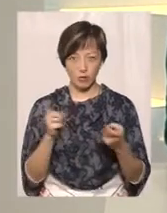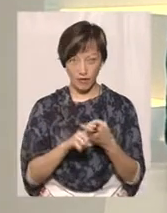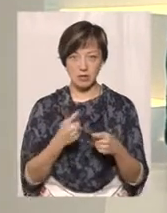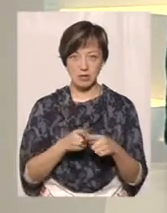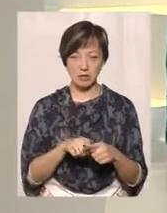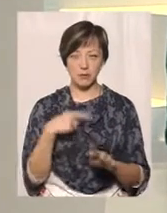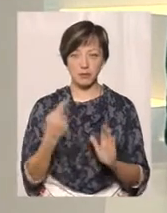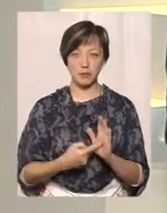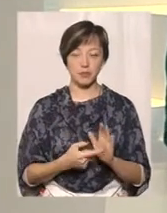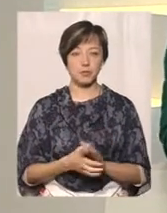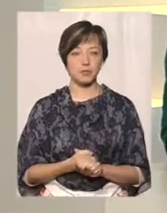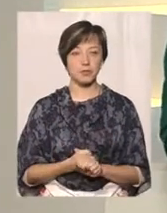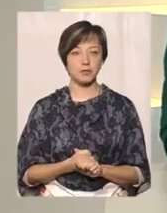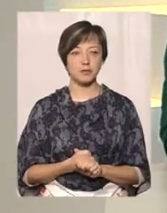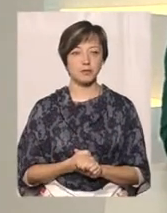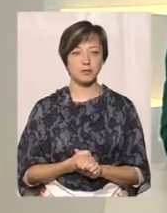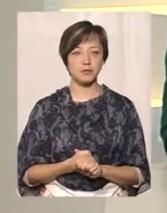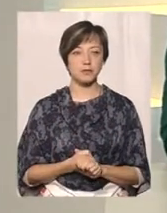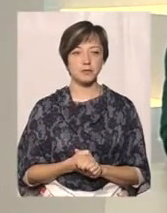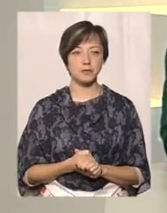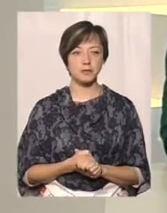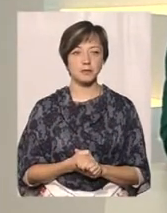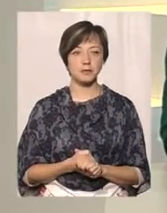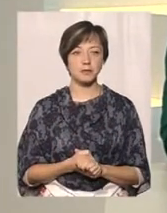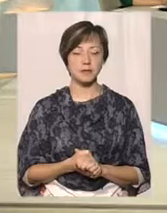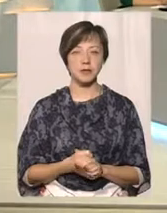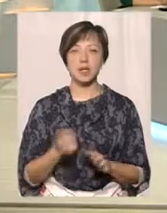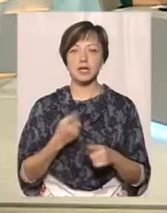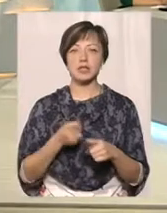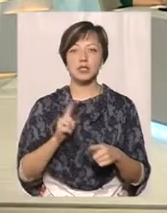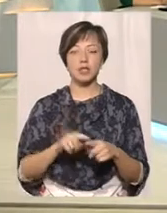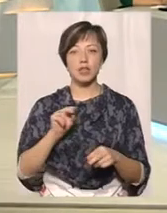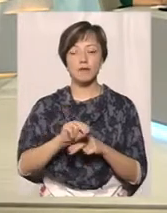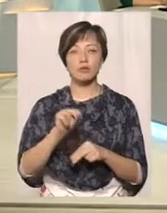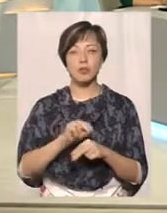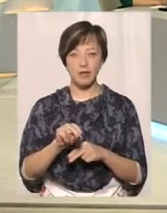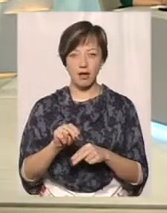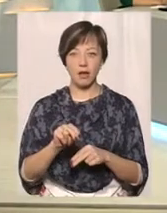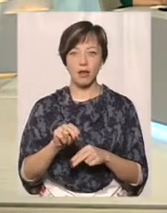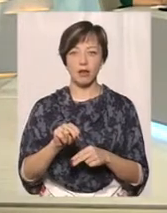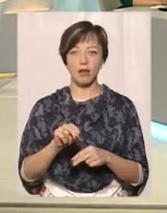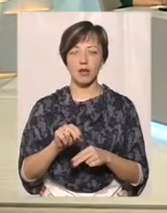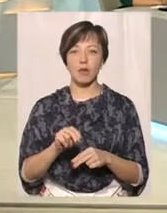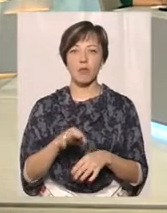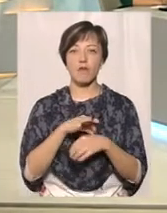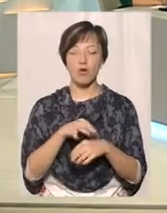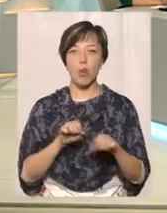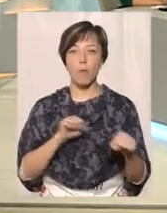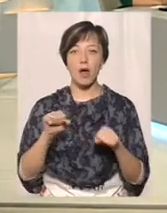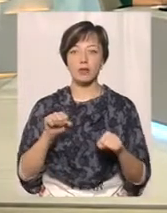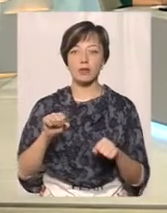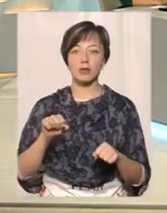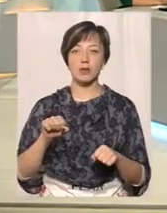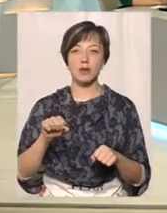до тих Ці навчання проводять командування повітряних